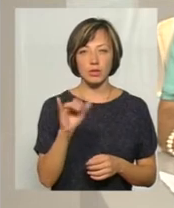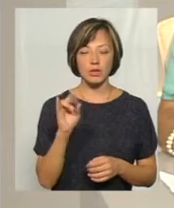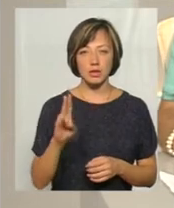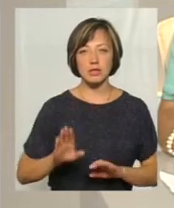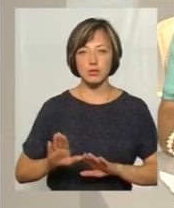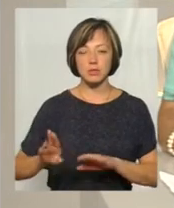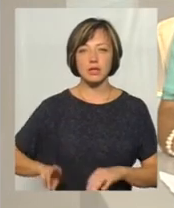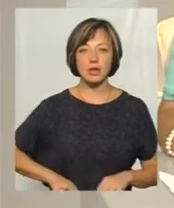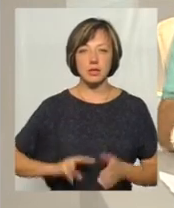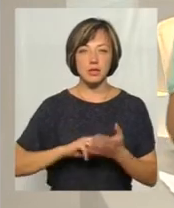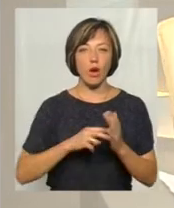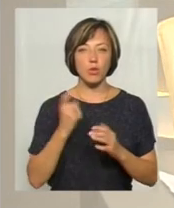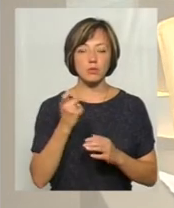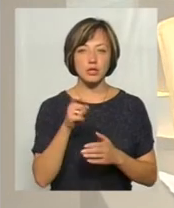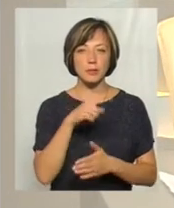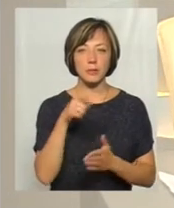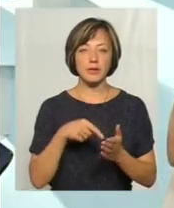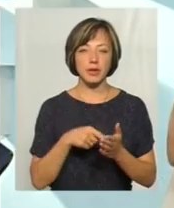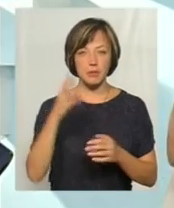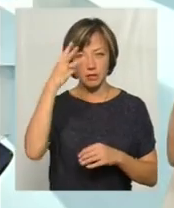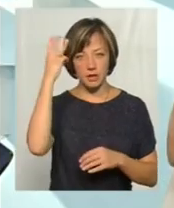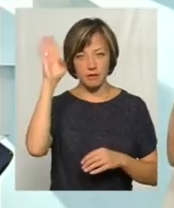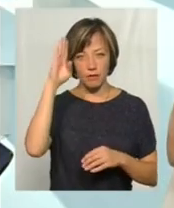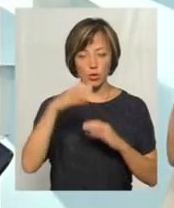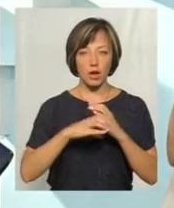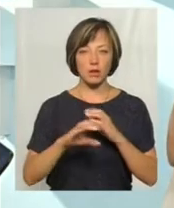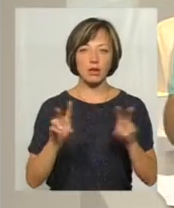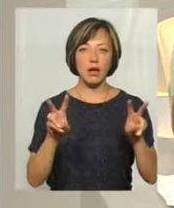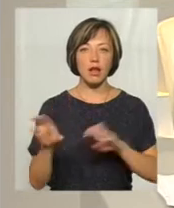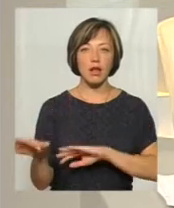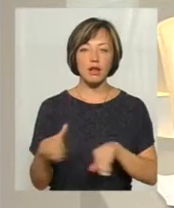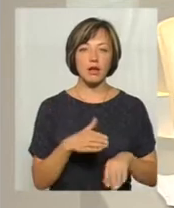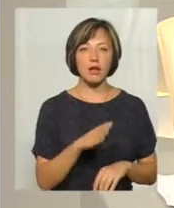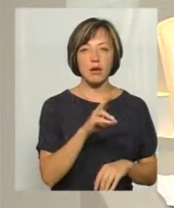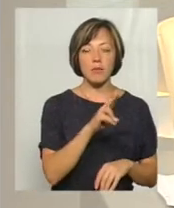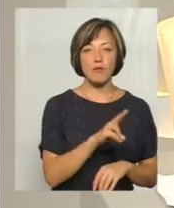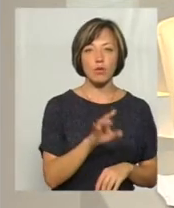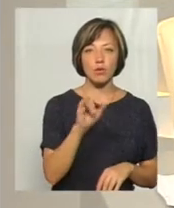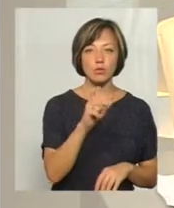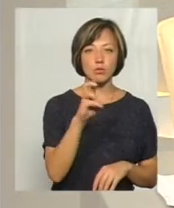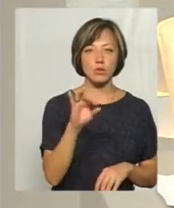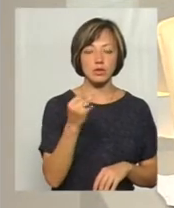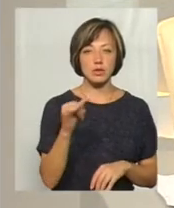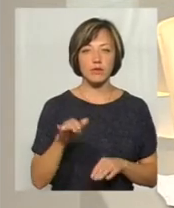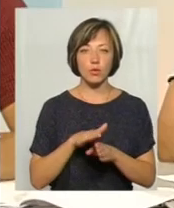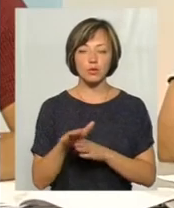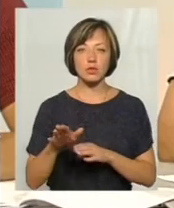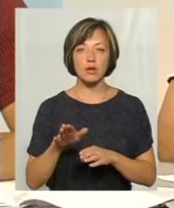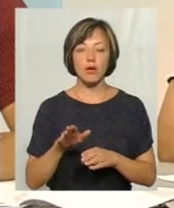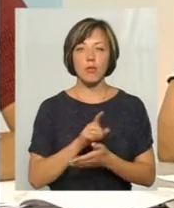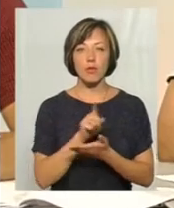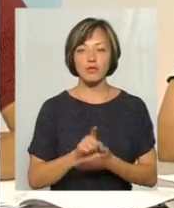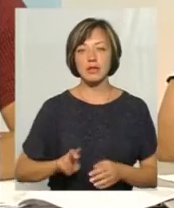директора з економічних питань МКП «Хмельницький водоканал» та Павло Возборський, виконуючий обов'язки директора комунального підприємства